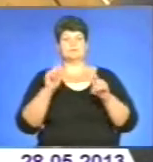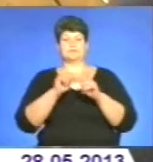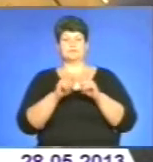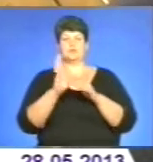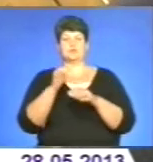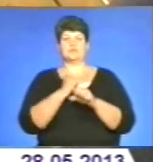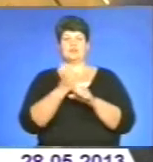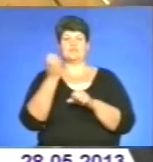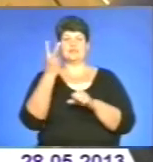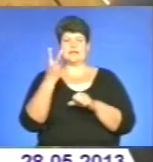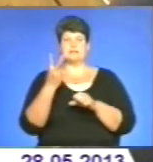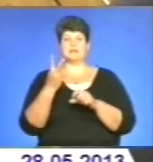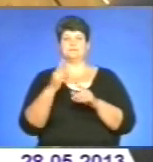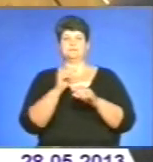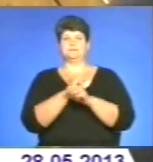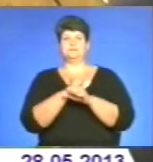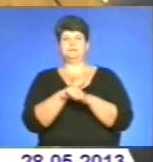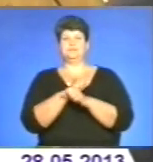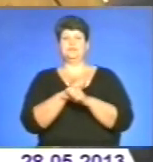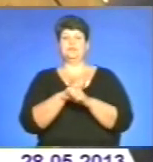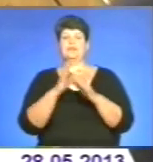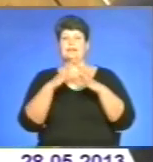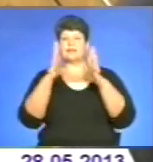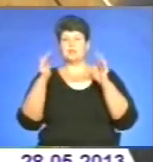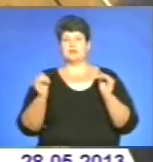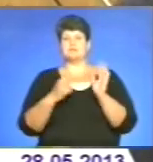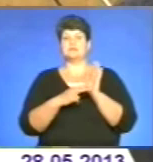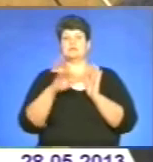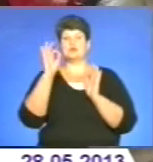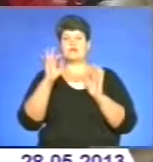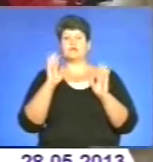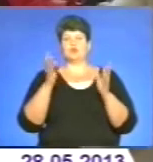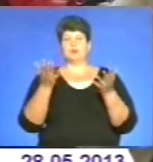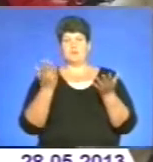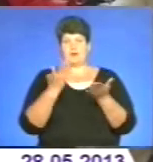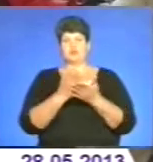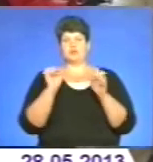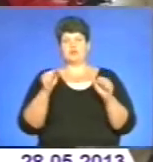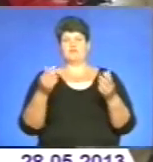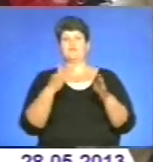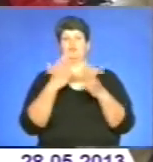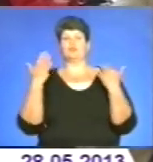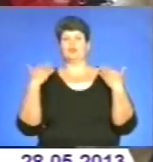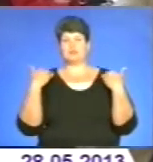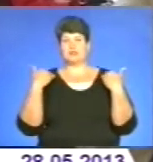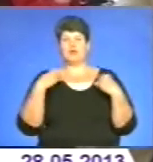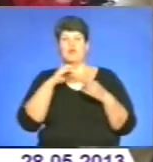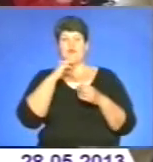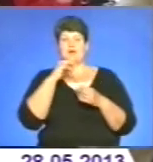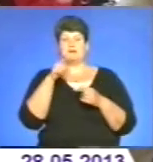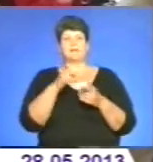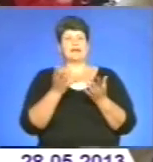стаціонарних оздоровчих таборів. 70 відсотків дітей мають отримати можливість відпочити. Увага засереджена не тільки на кількісних